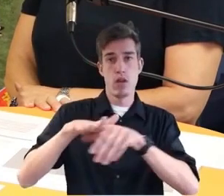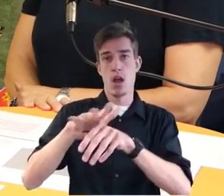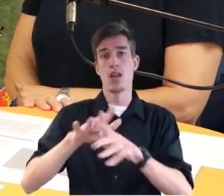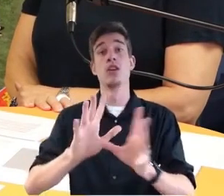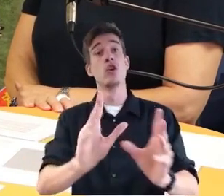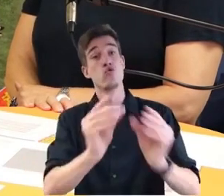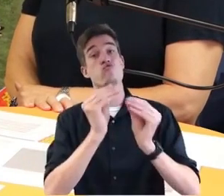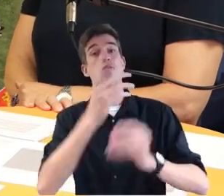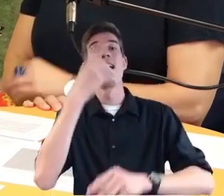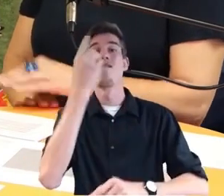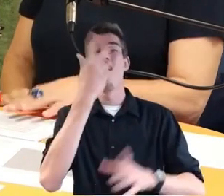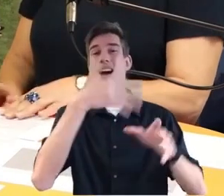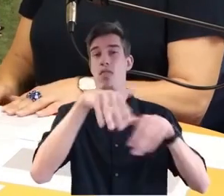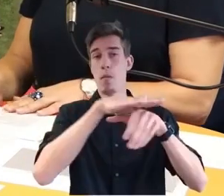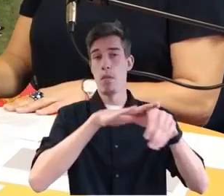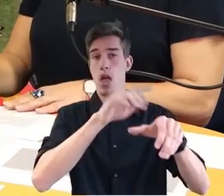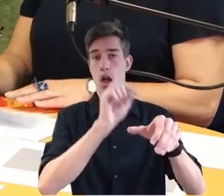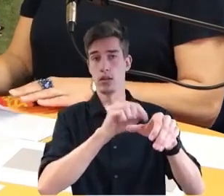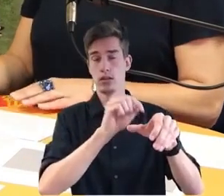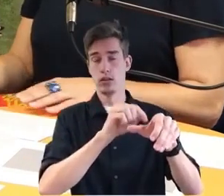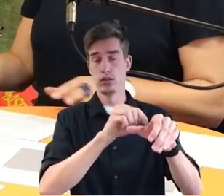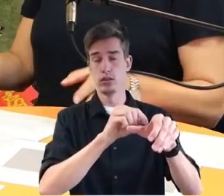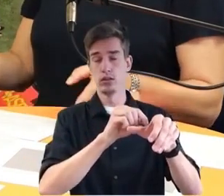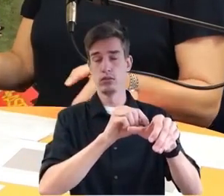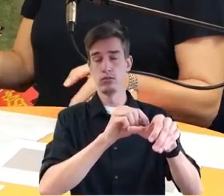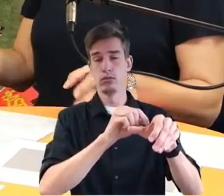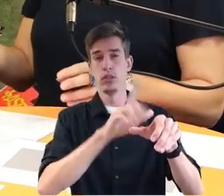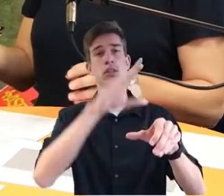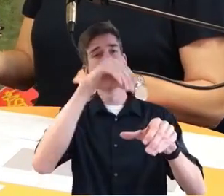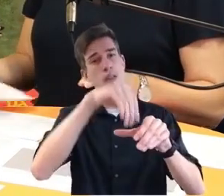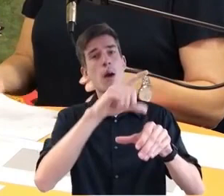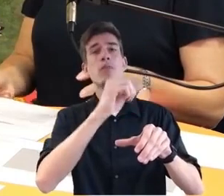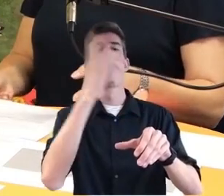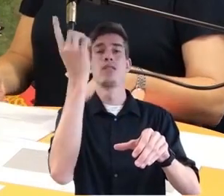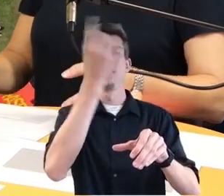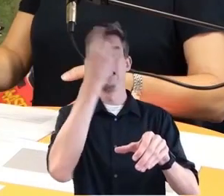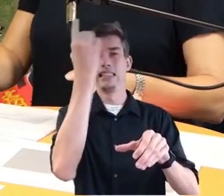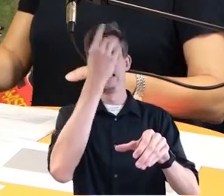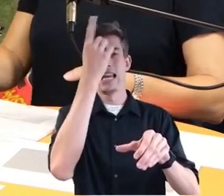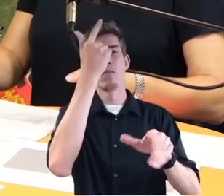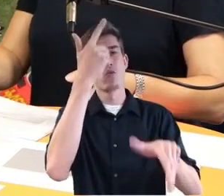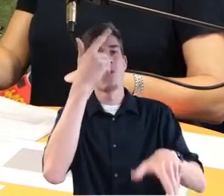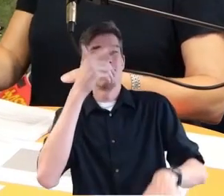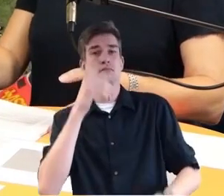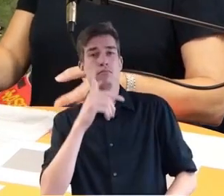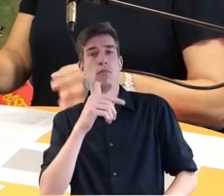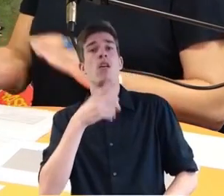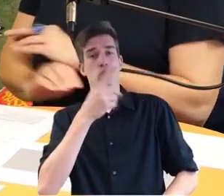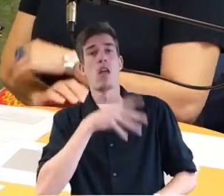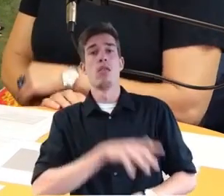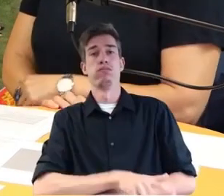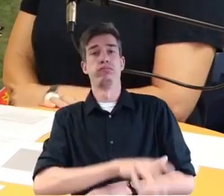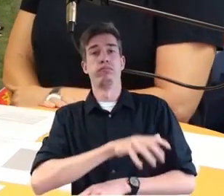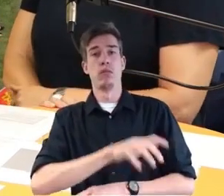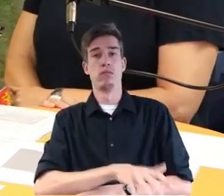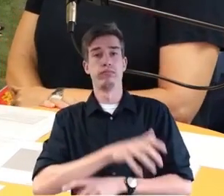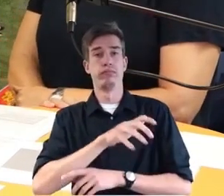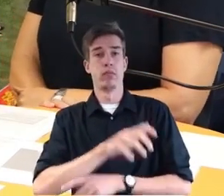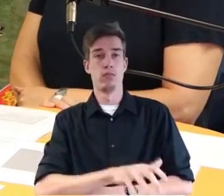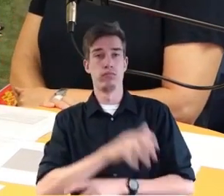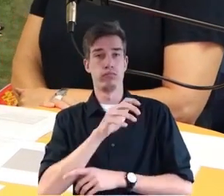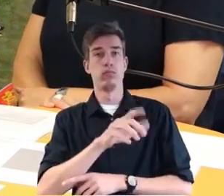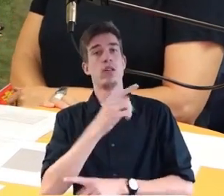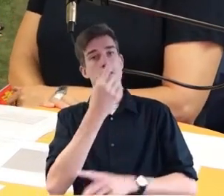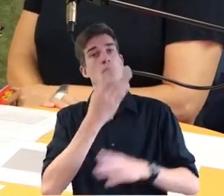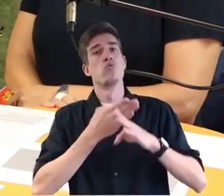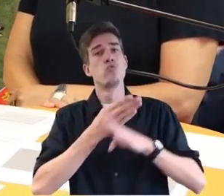klassische Warnungsbereich. Das ist das, was die Sirene in der Hosentasche ausmacht. Also die jederzeitige Möglichkeit, rund um die